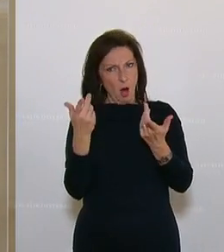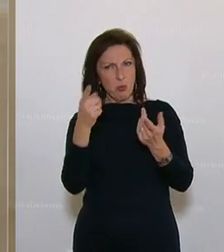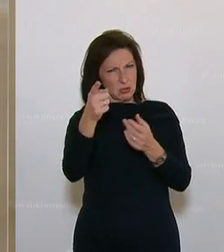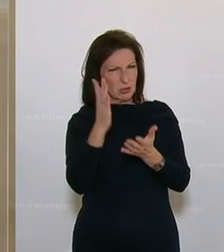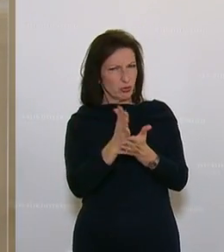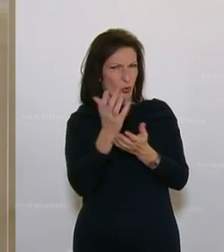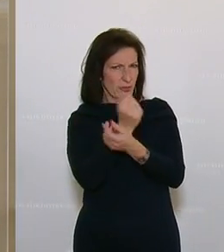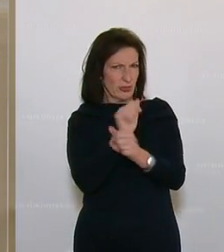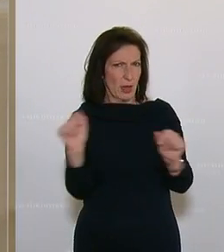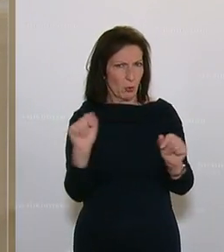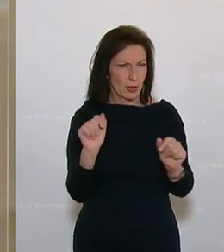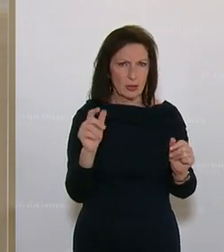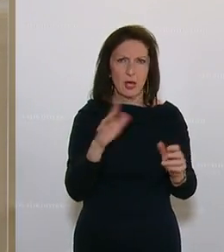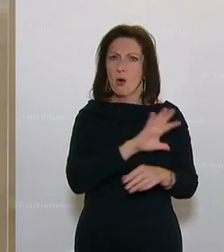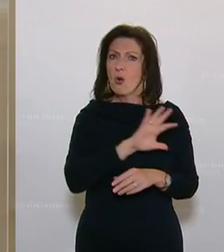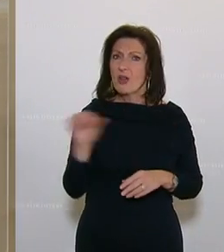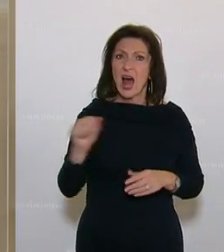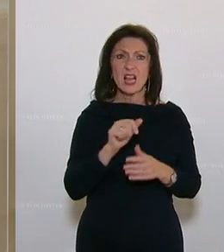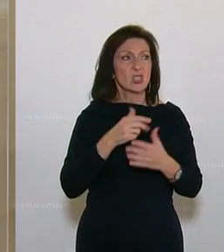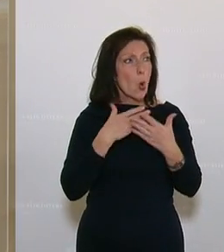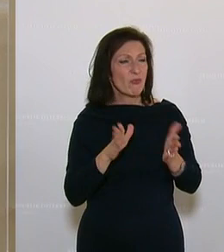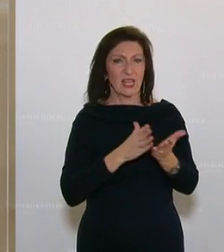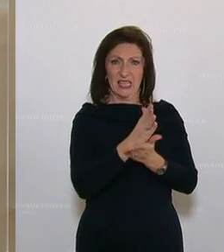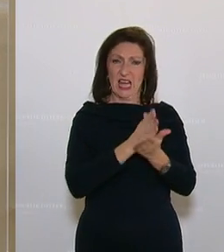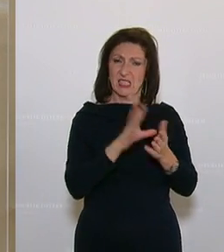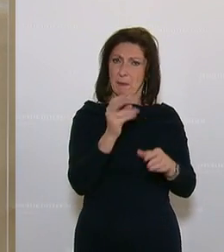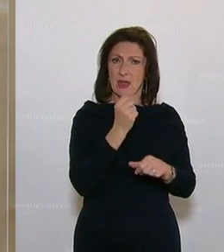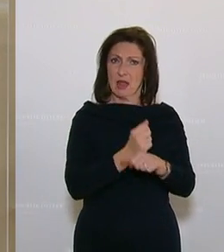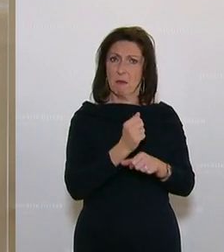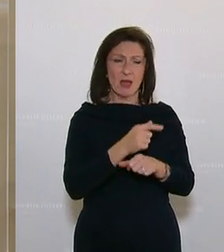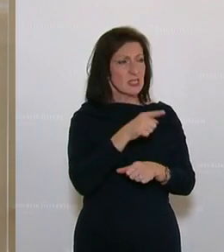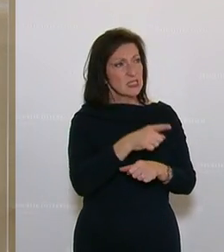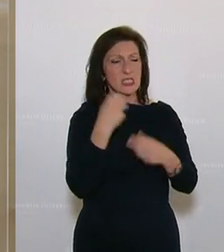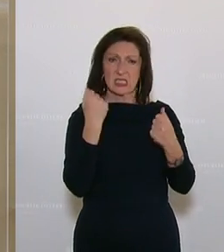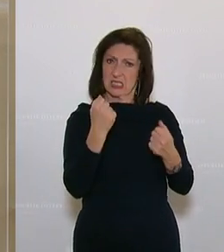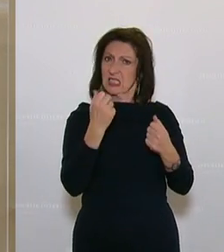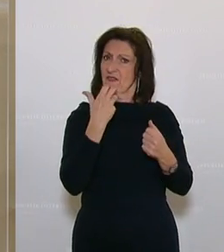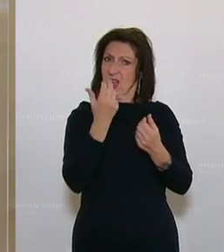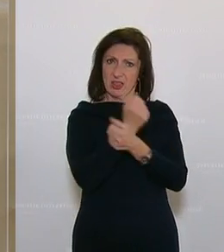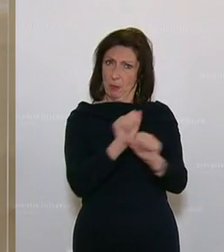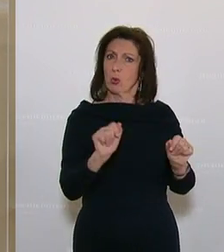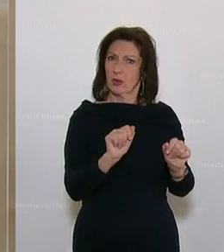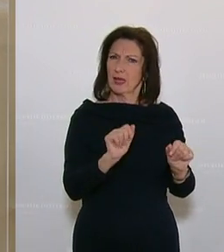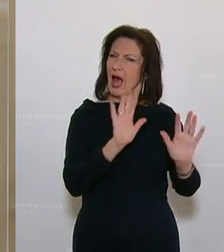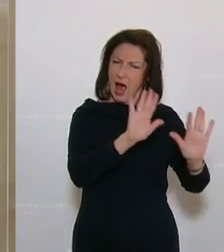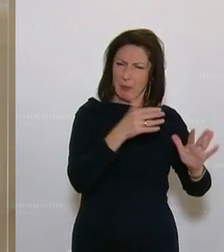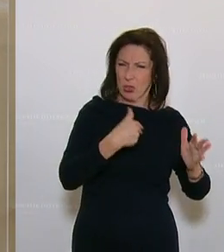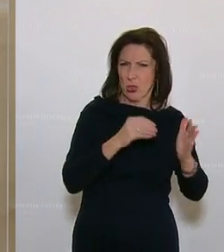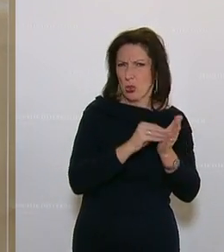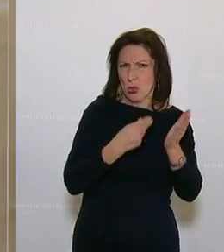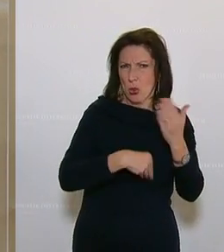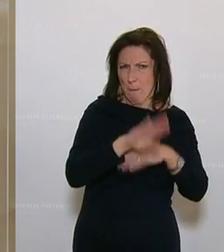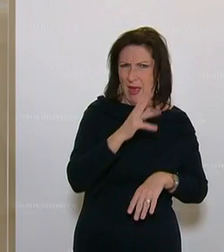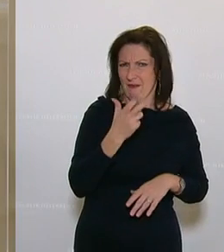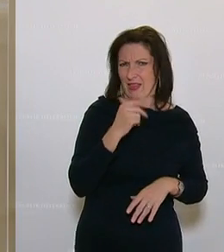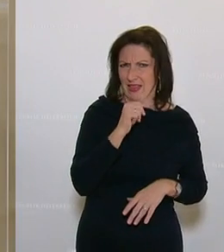allen Bediensteten im öffentlichen Dienst. Aber ich möchte gar nicht länger darauf eingehen, sondern darauf hinweisen,